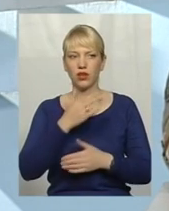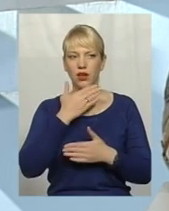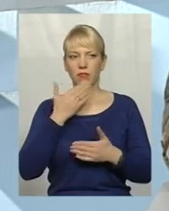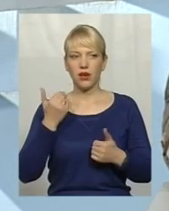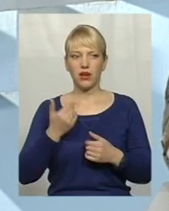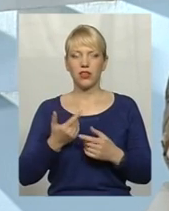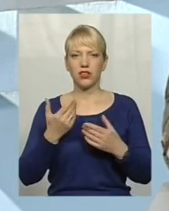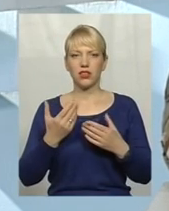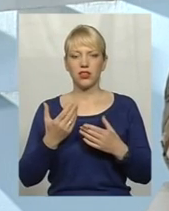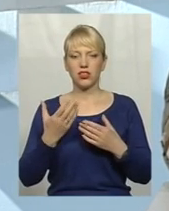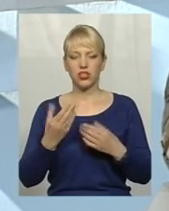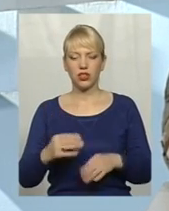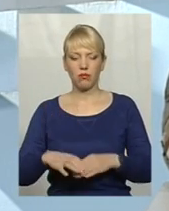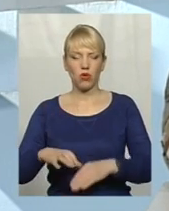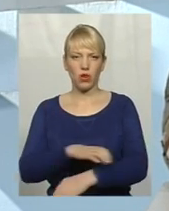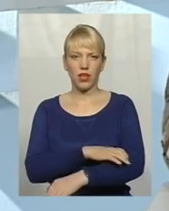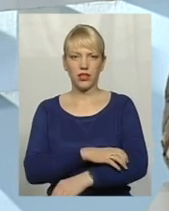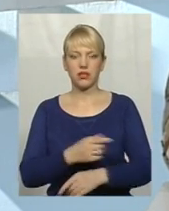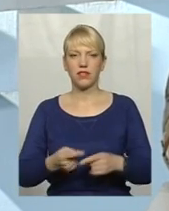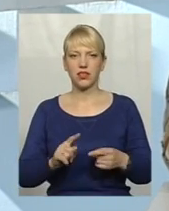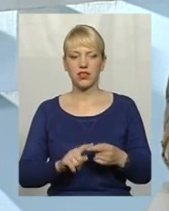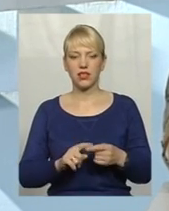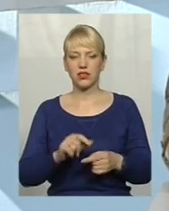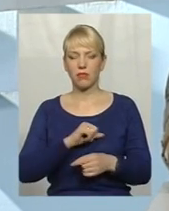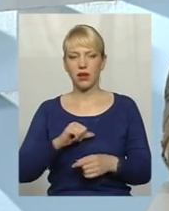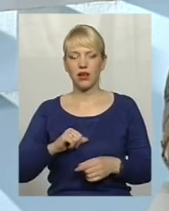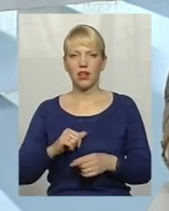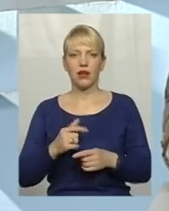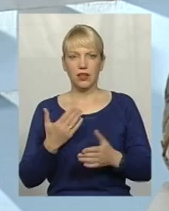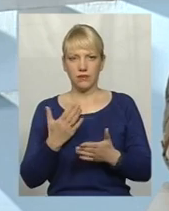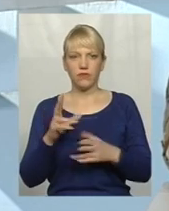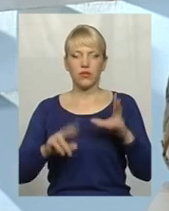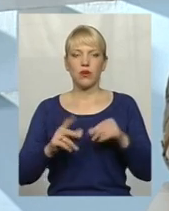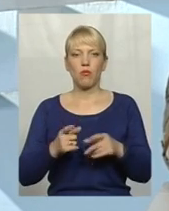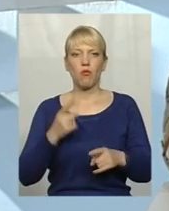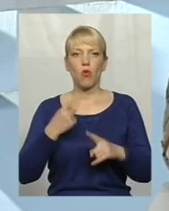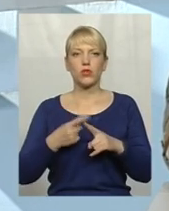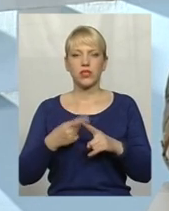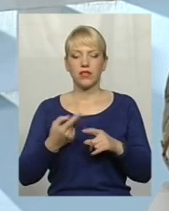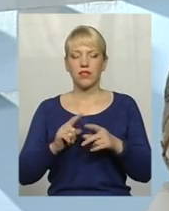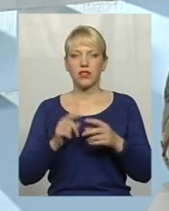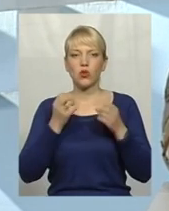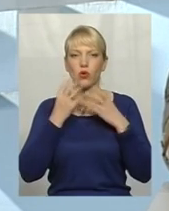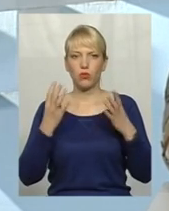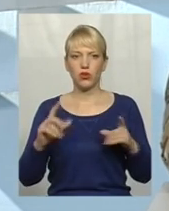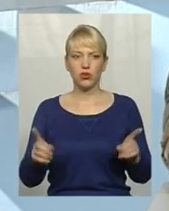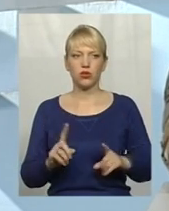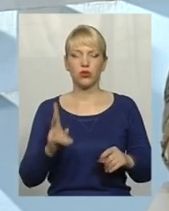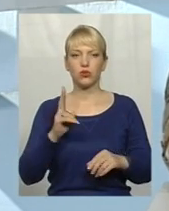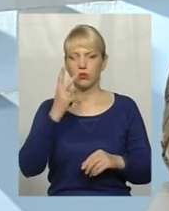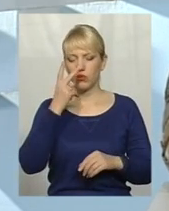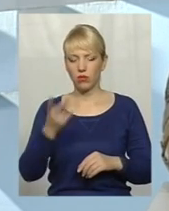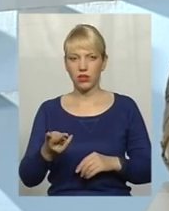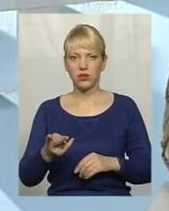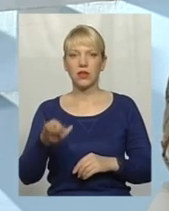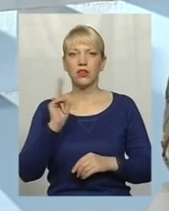протезів, і це сама дія така позитивна. Це дуже добре, що хтось побачить,